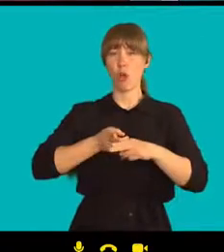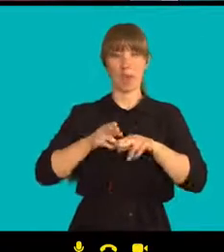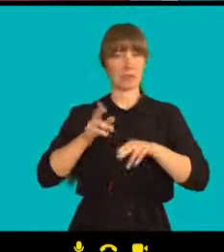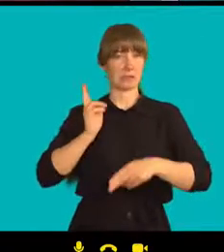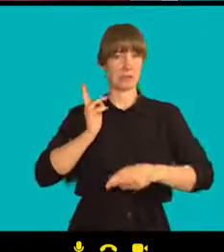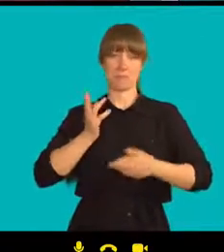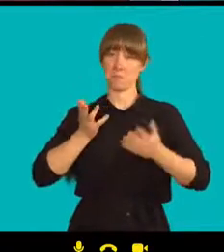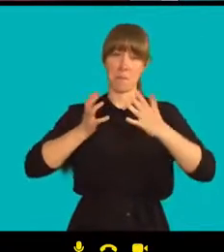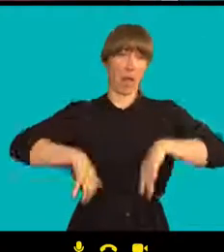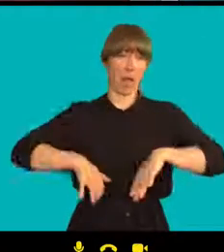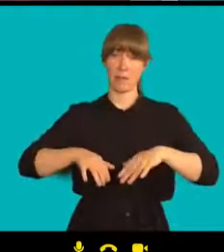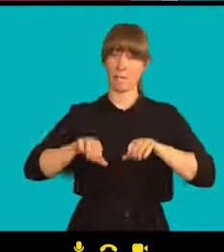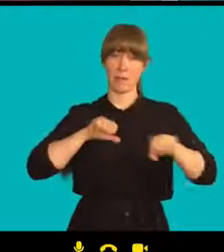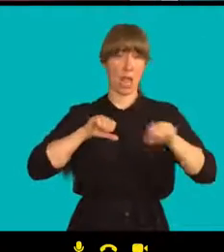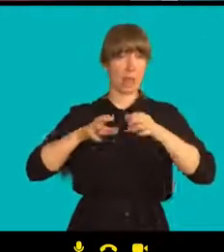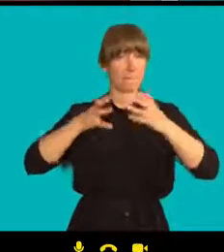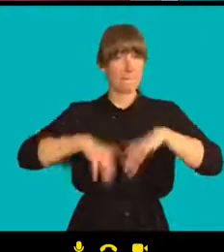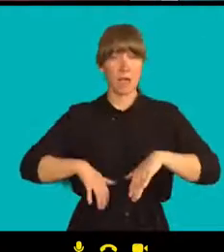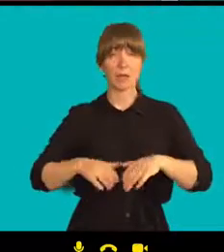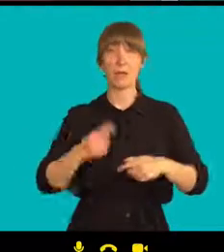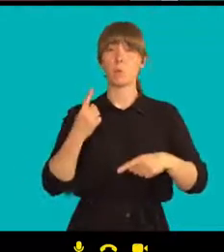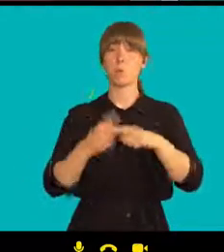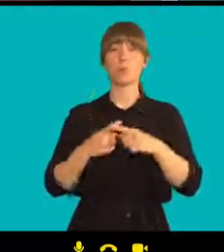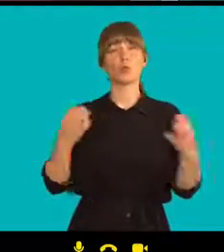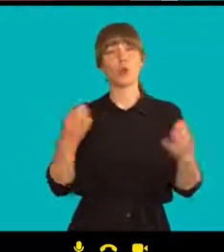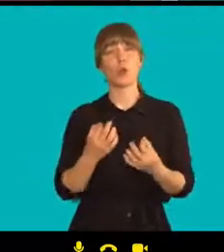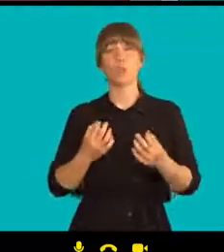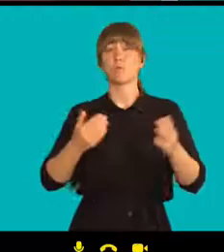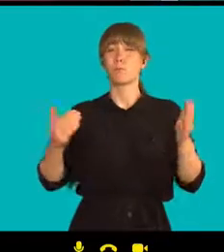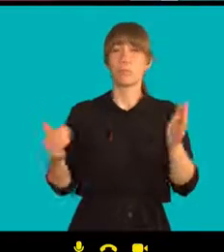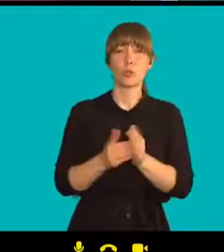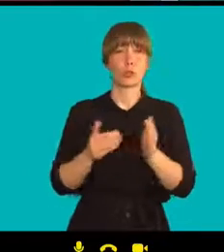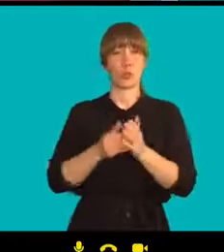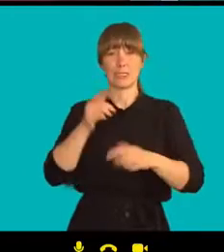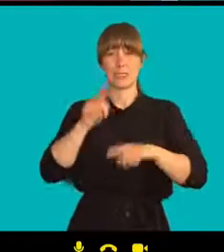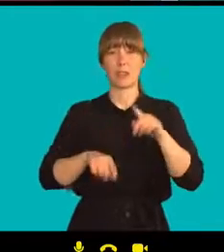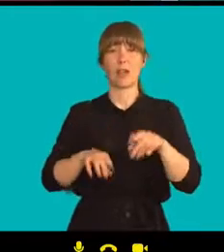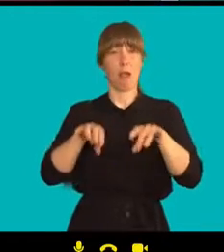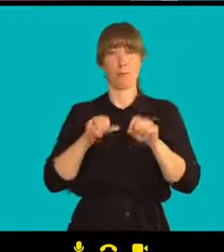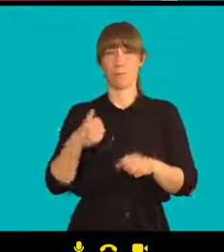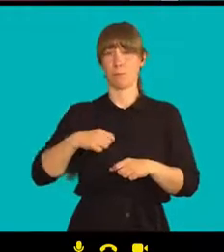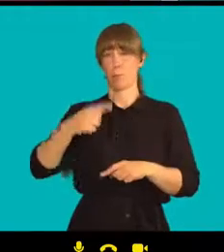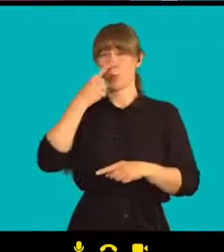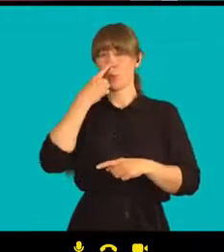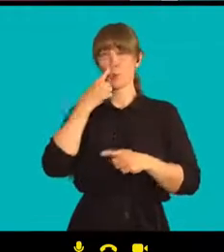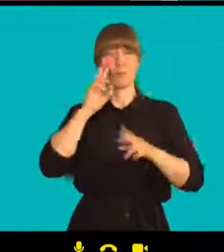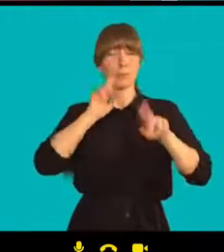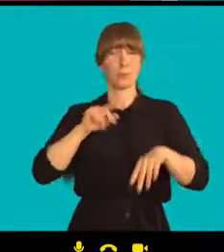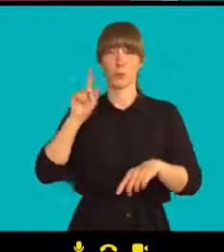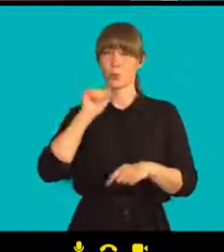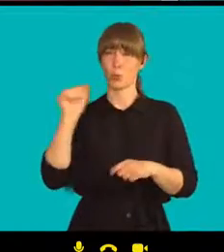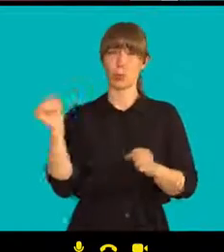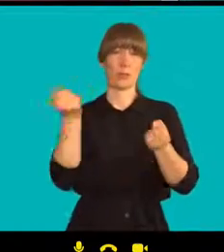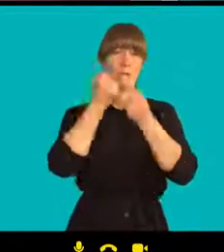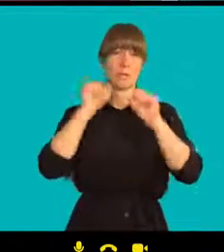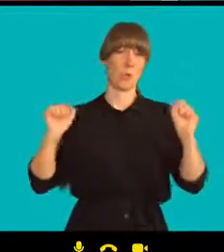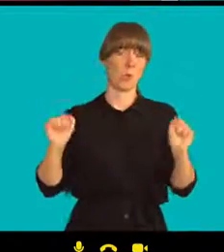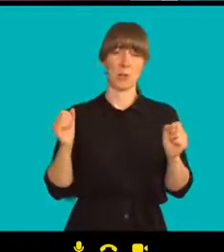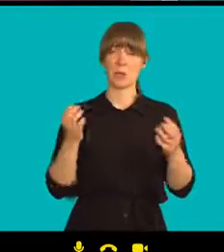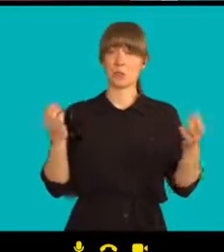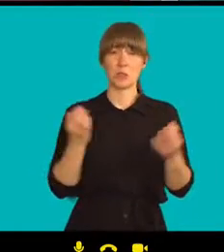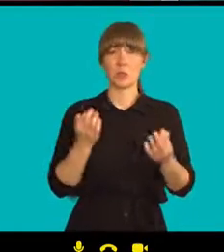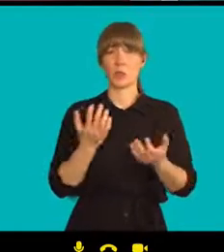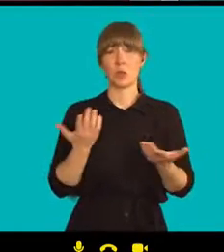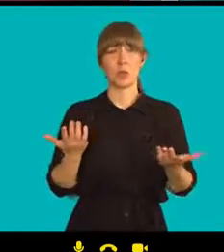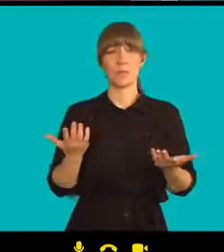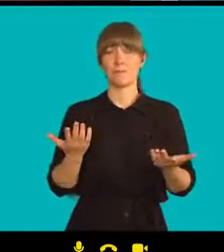se musí stát, aby bělorusové mohli žít skutečně svobodně, nejenom v těch srdcích a duších, jakkoliv je to určitě krásná poetická věc, ale